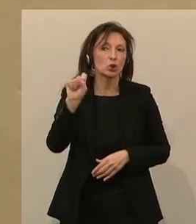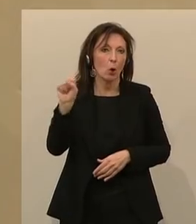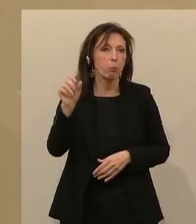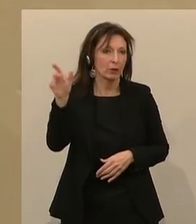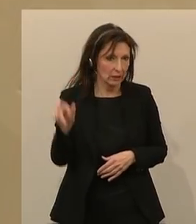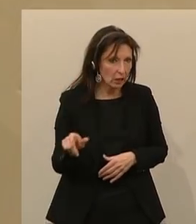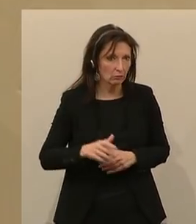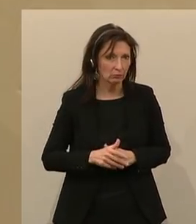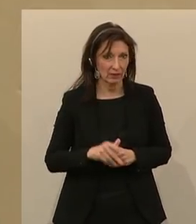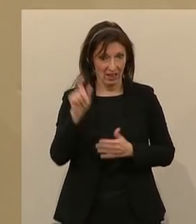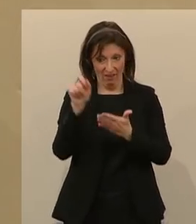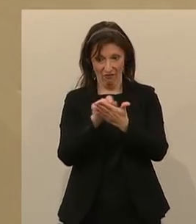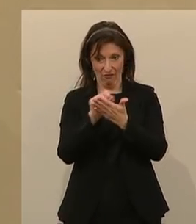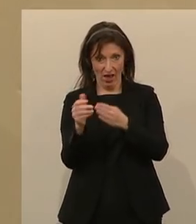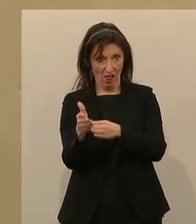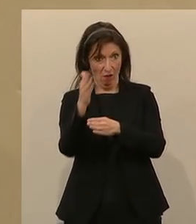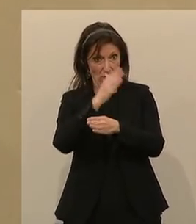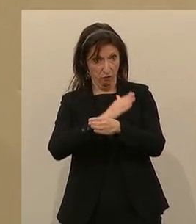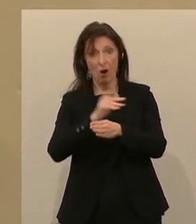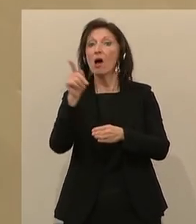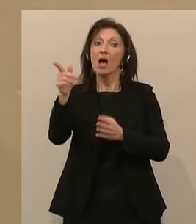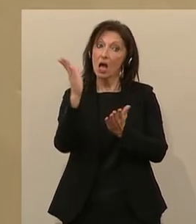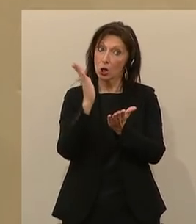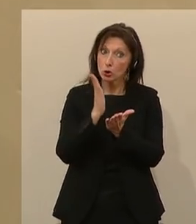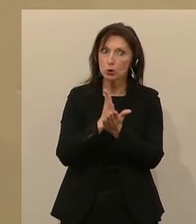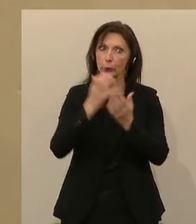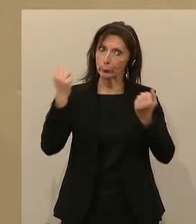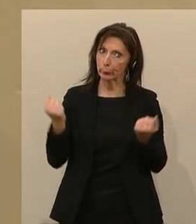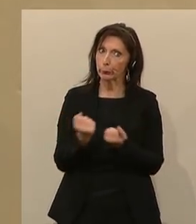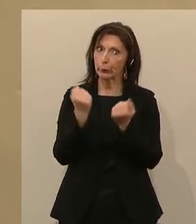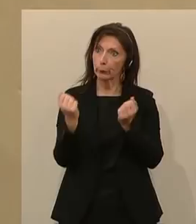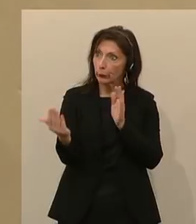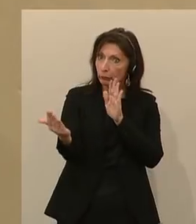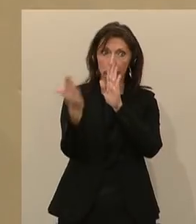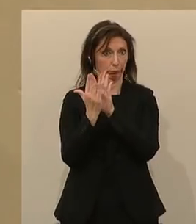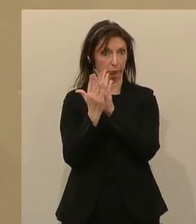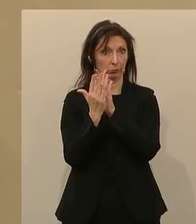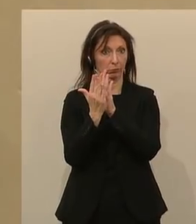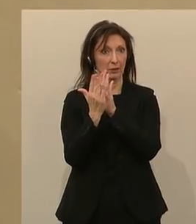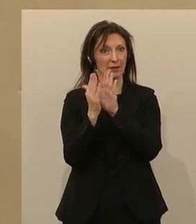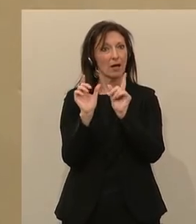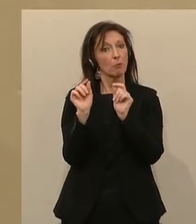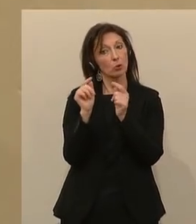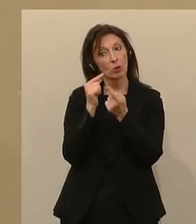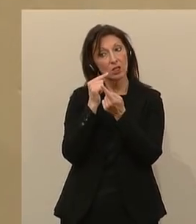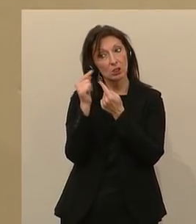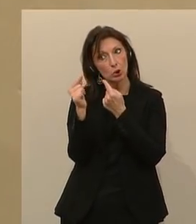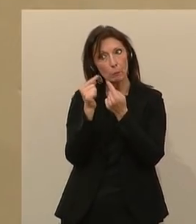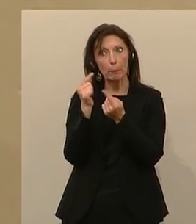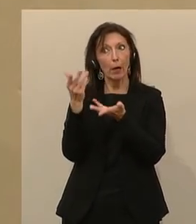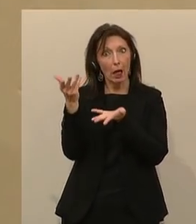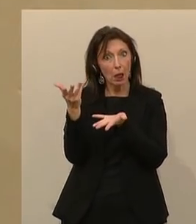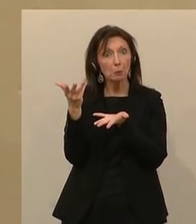Vorfeld dieser Wahl das Gespräch gesucht. Und ich hätte die Hoffnung aus diesem Gespräch mitgenommen,